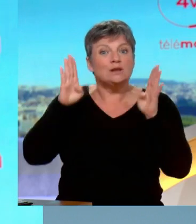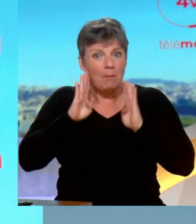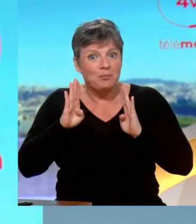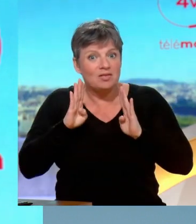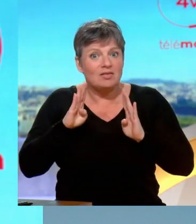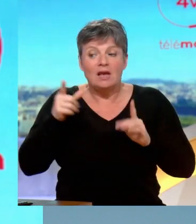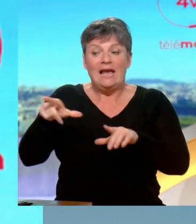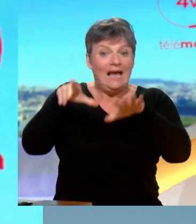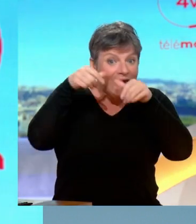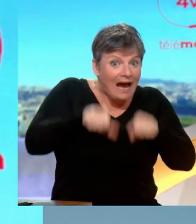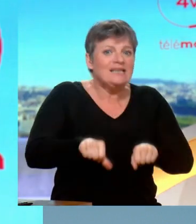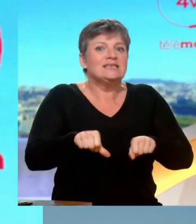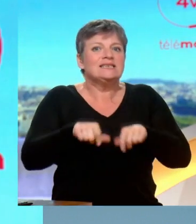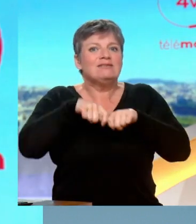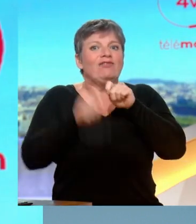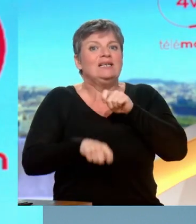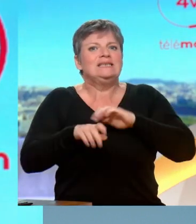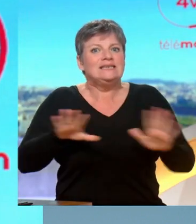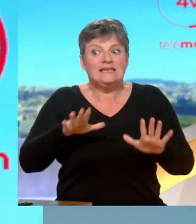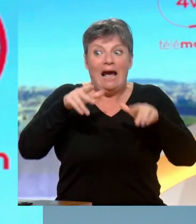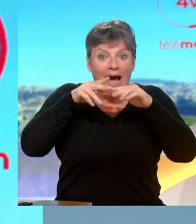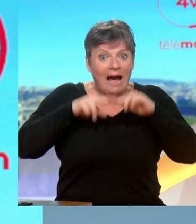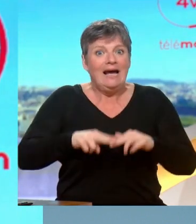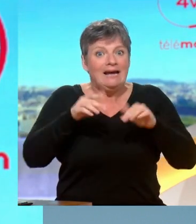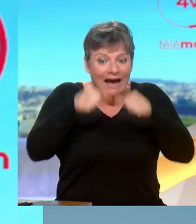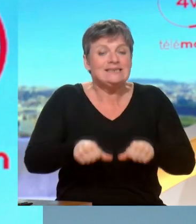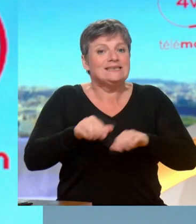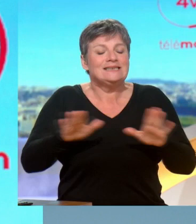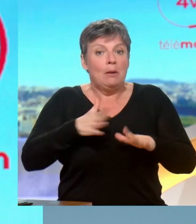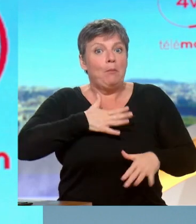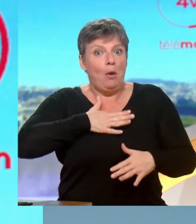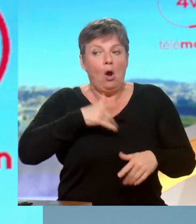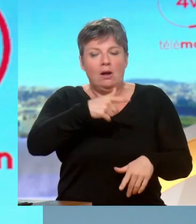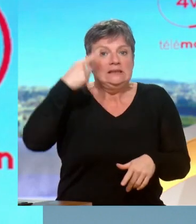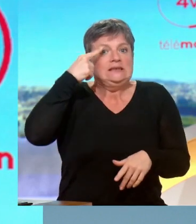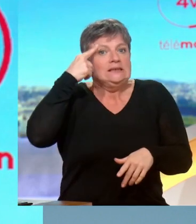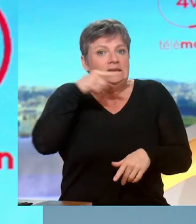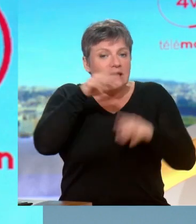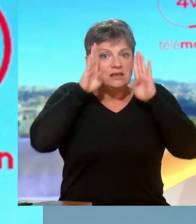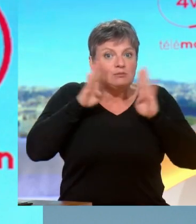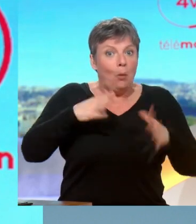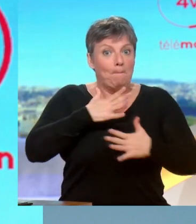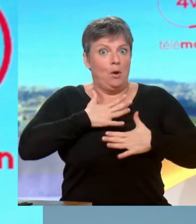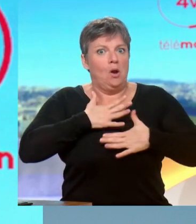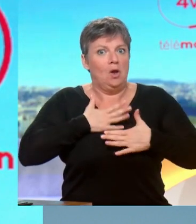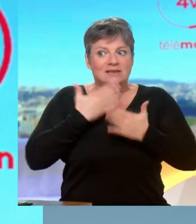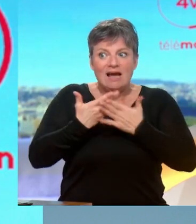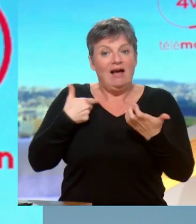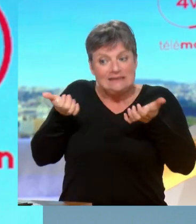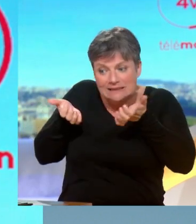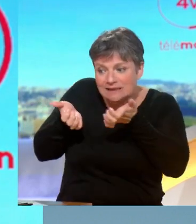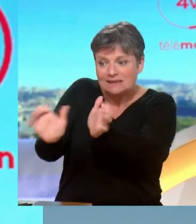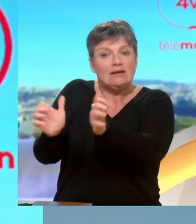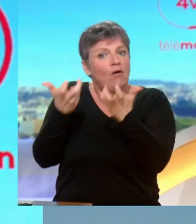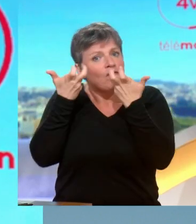et ne s'y installent finalement, et ils restent, et ils restent. Et ça, c'est l'obsession des Égyptiens, ils ne veulent pas